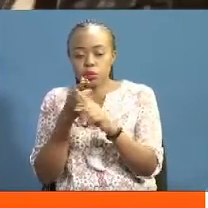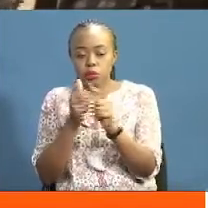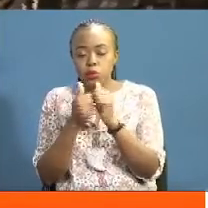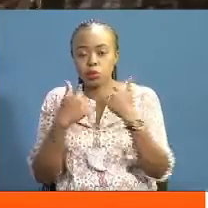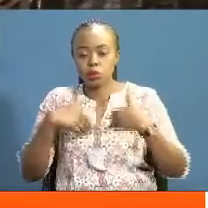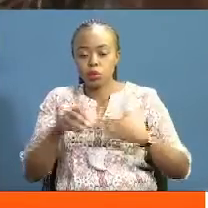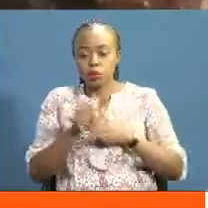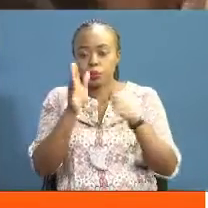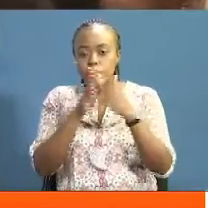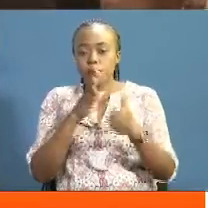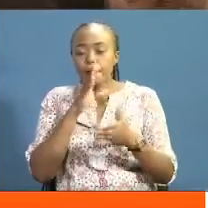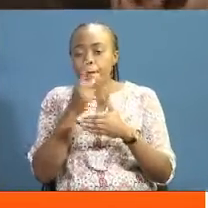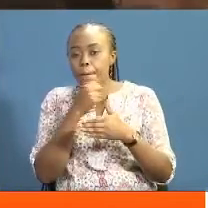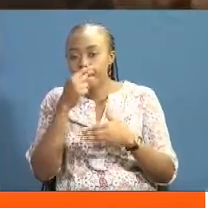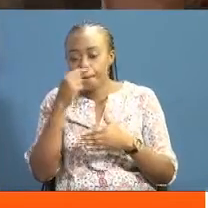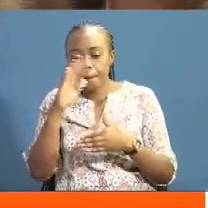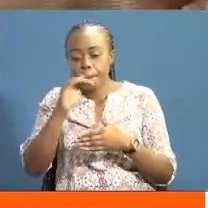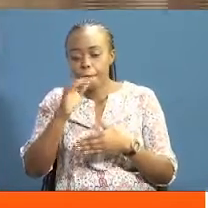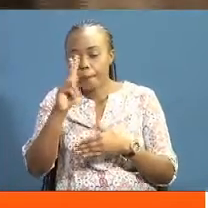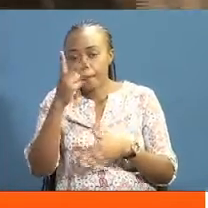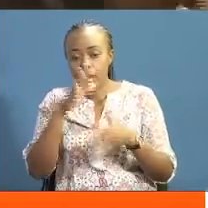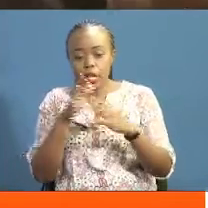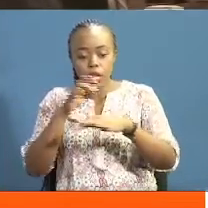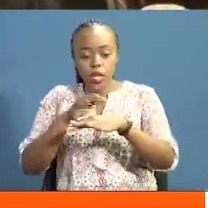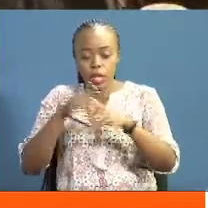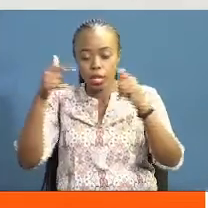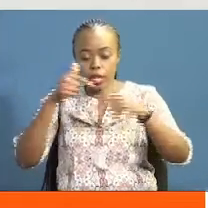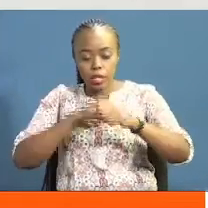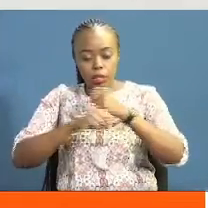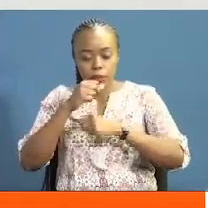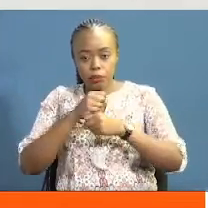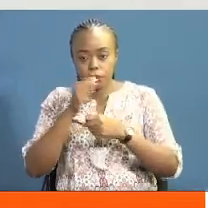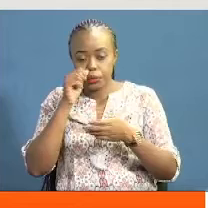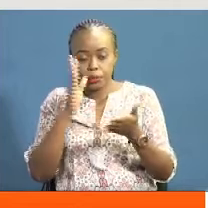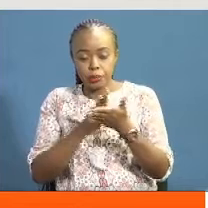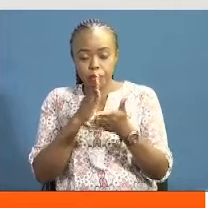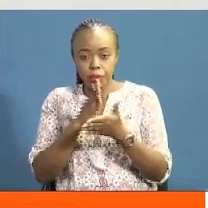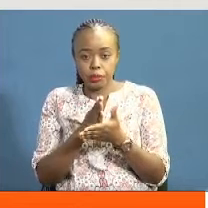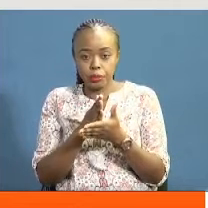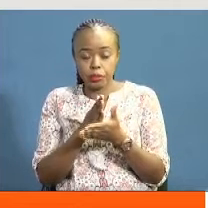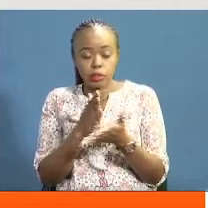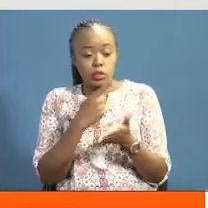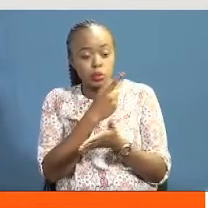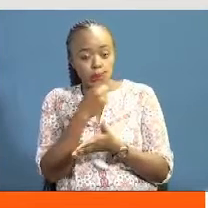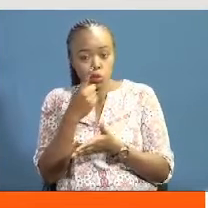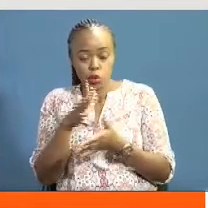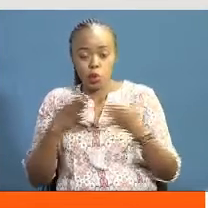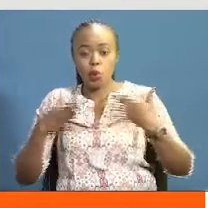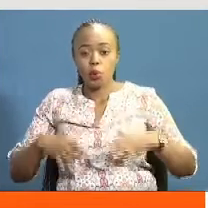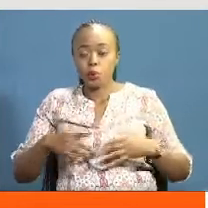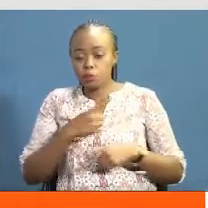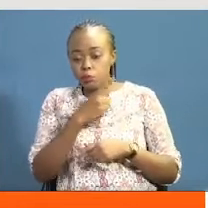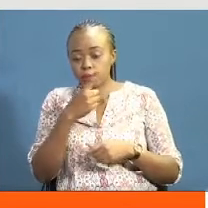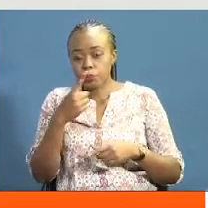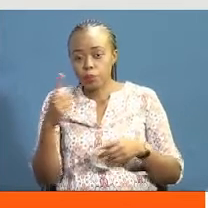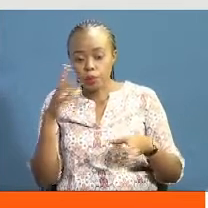kutawazo kama msema ajwa mlima Kenya mapema mwakani Surely, should you people be the ones